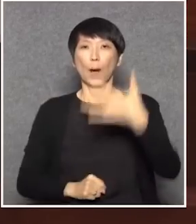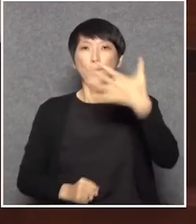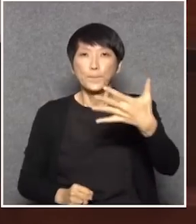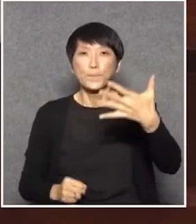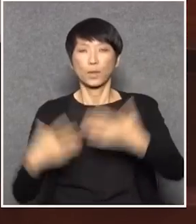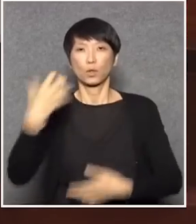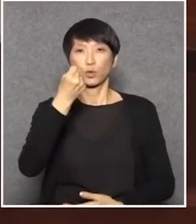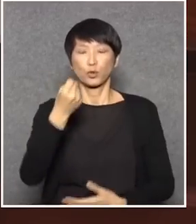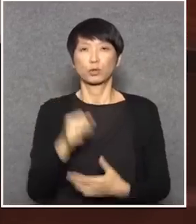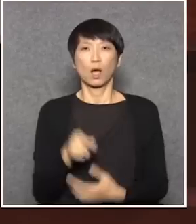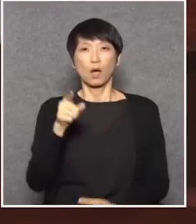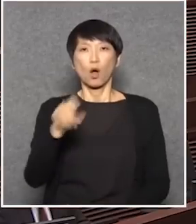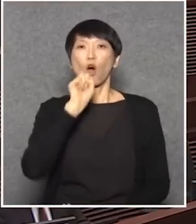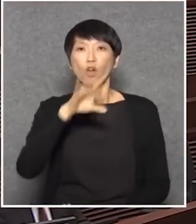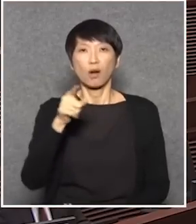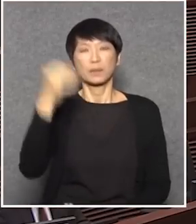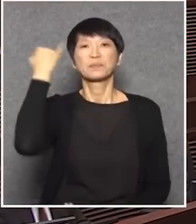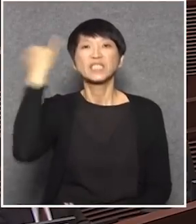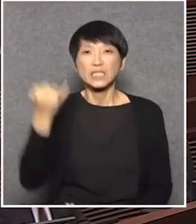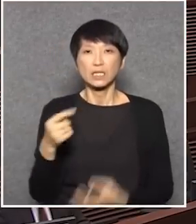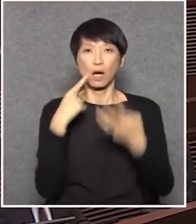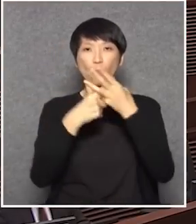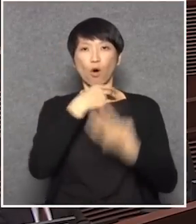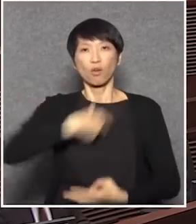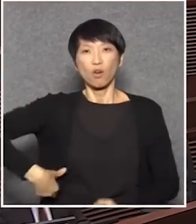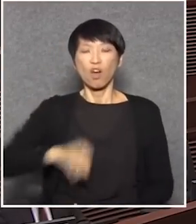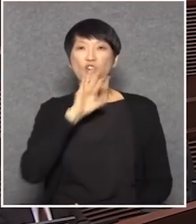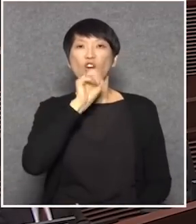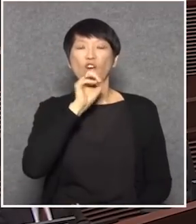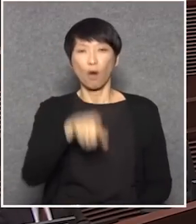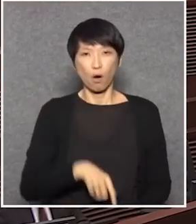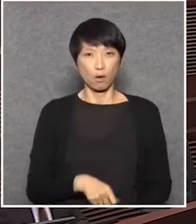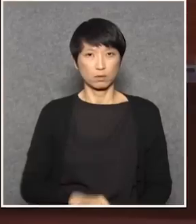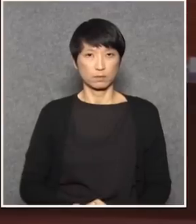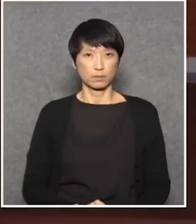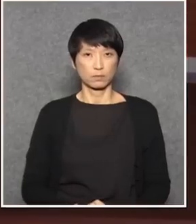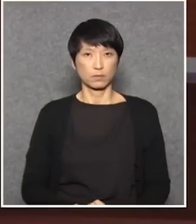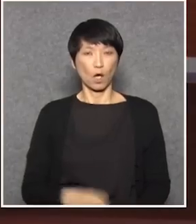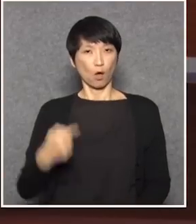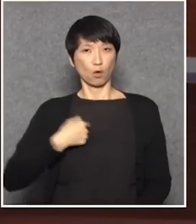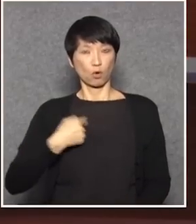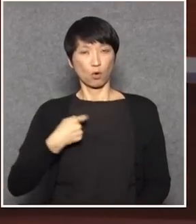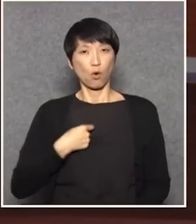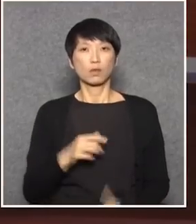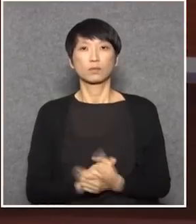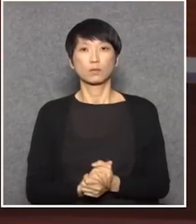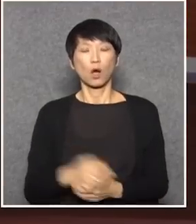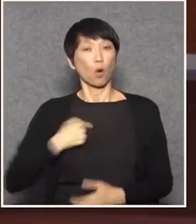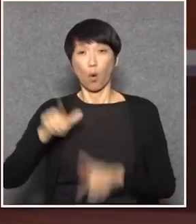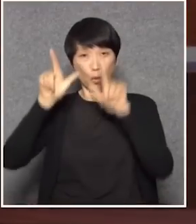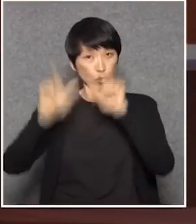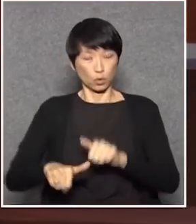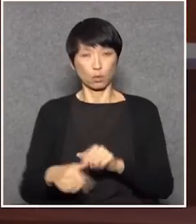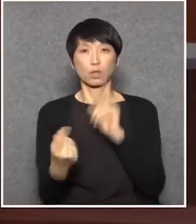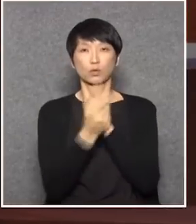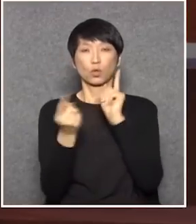不說你都可能不知道王國興說說說是不是?小弟就滾瓜爛熟了對於這些